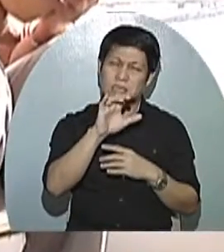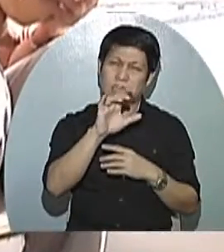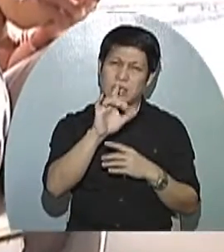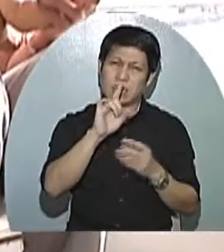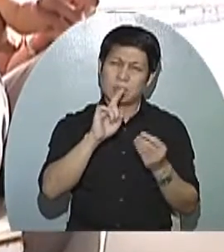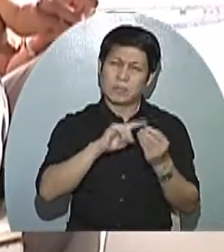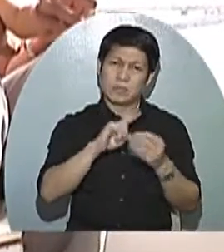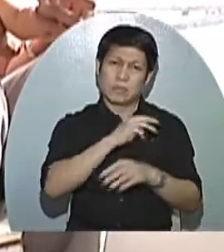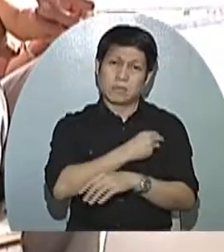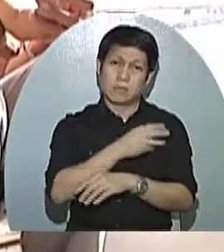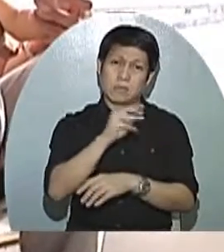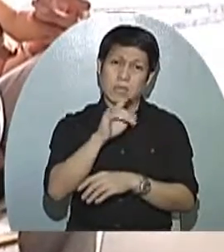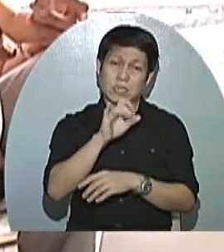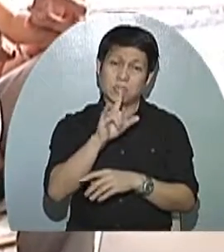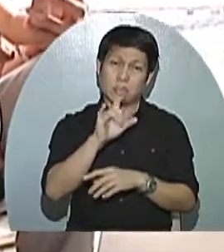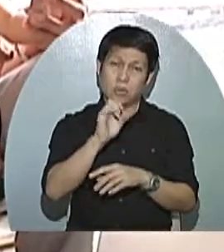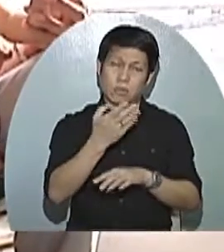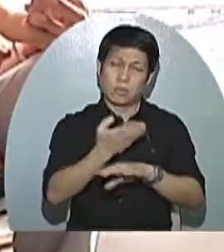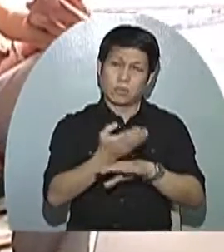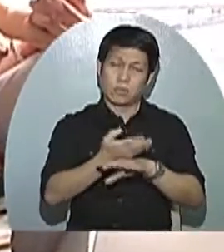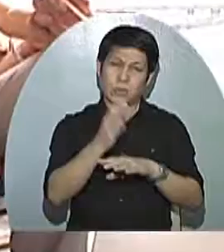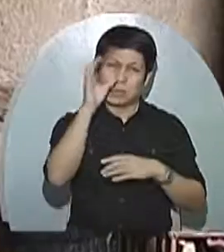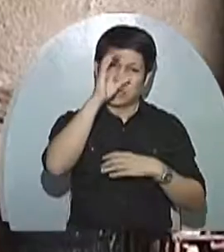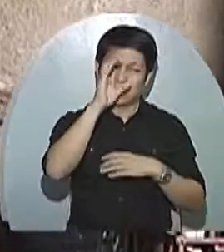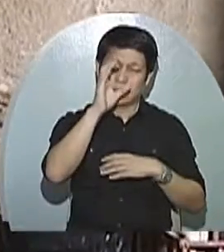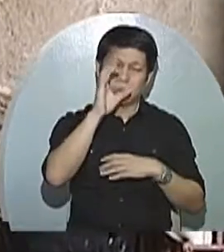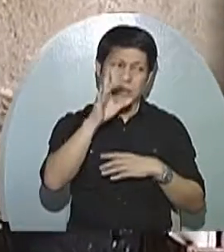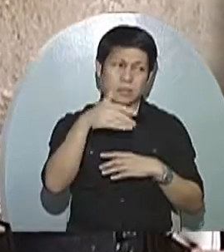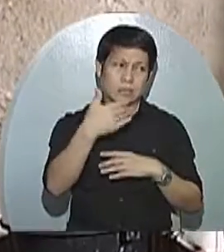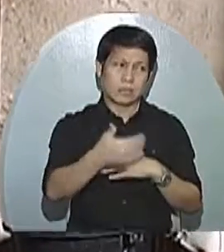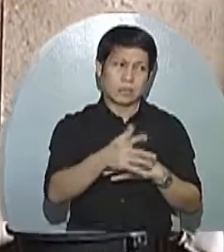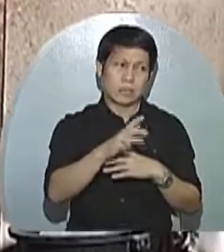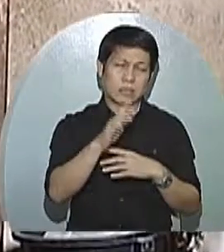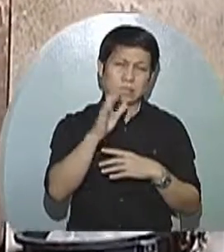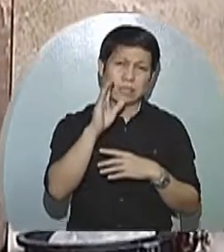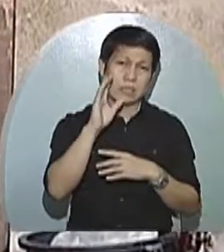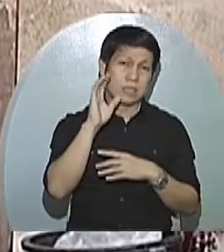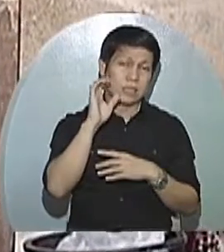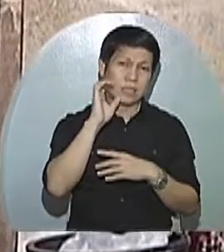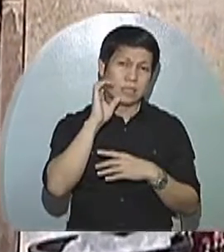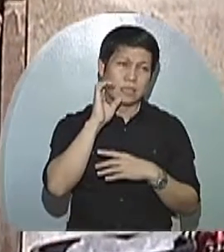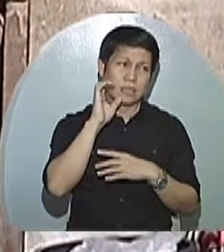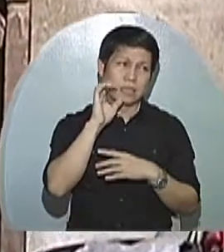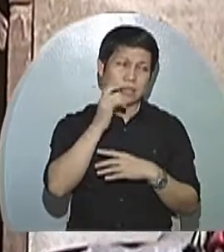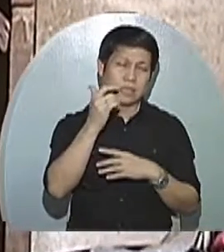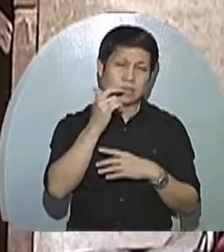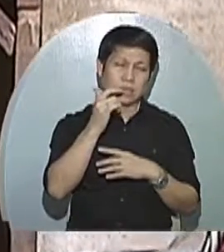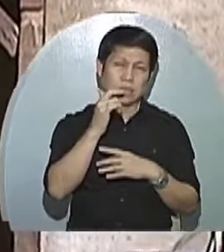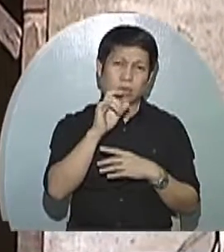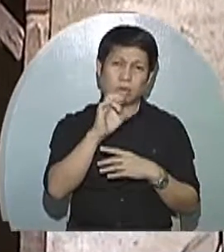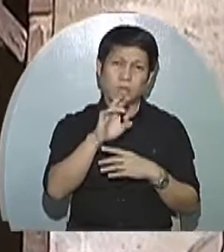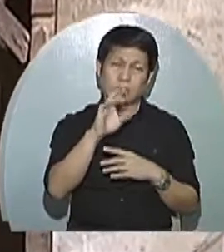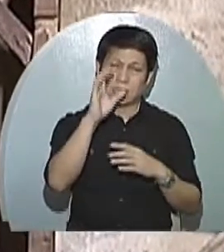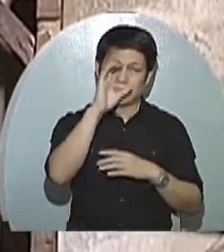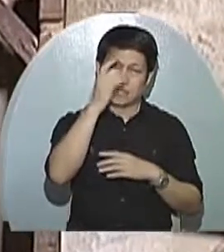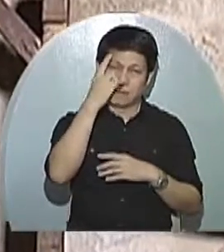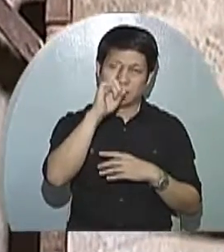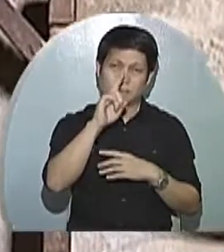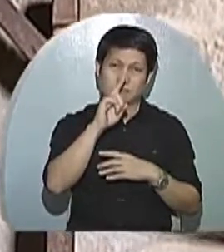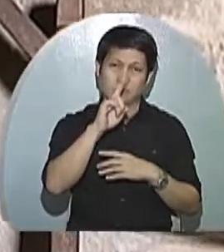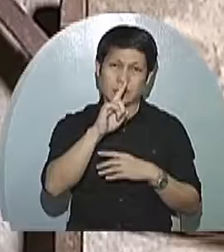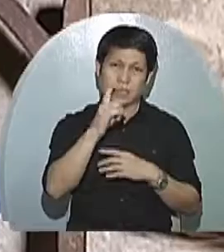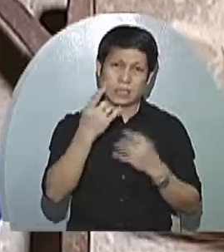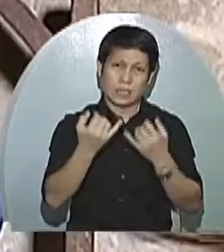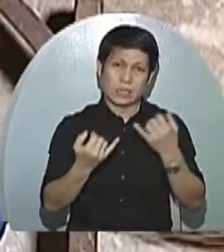tulad ng muscles or cancer sa buto. Si Vilma Embase ay nagkaroon ng sigmoid cancer o